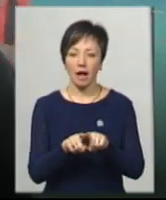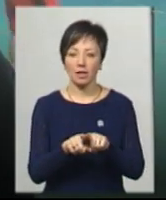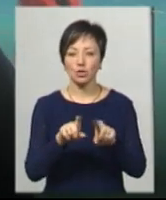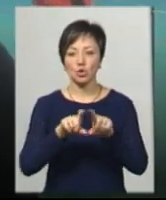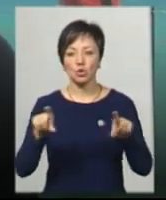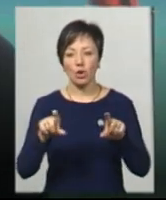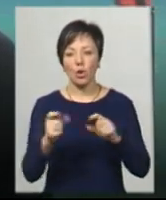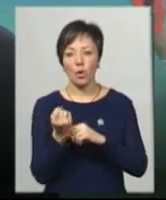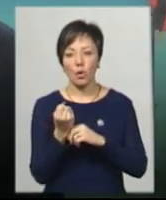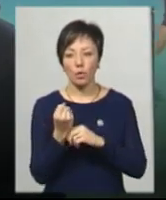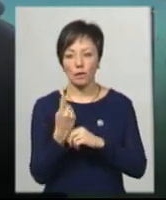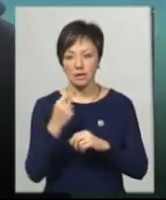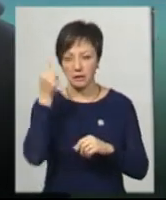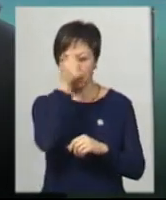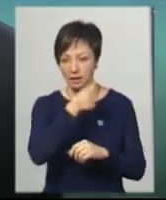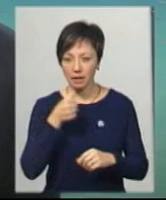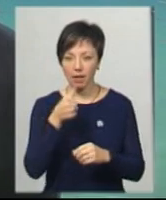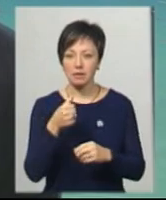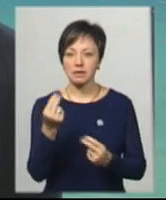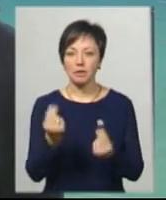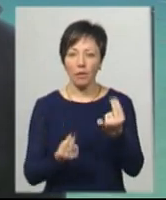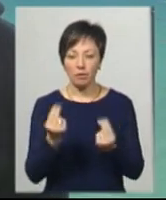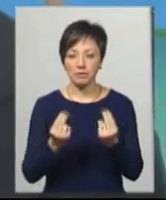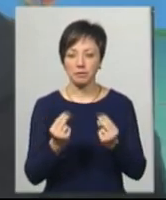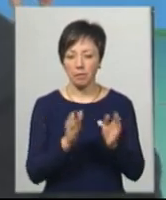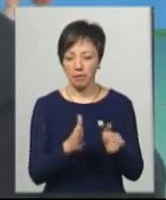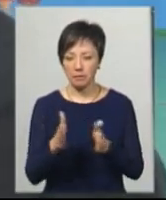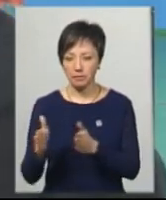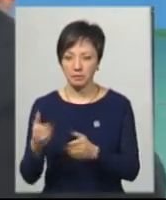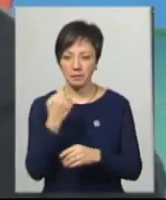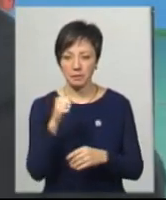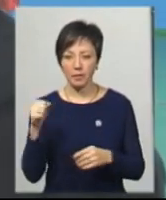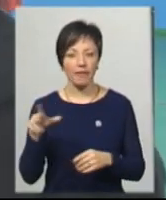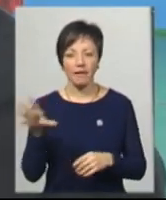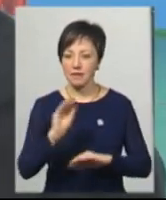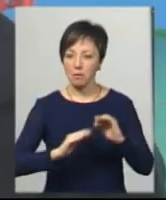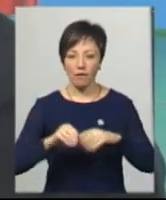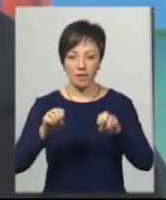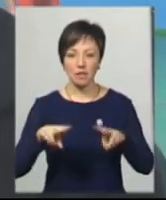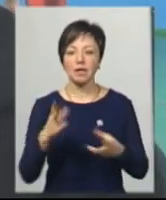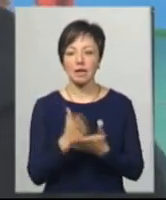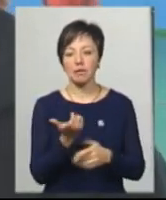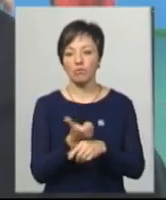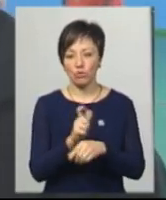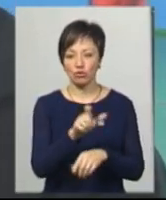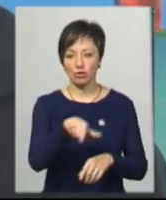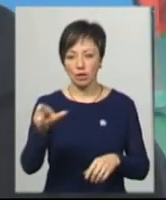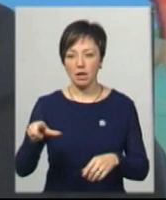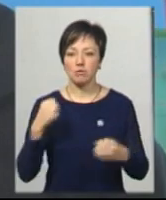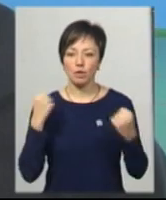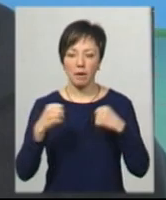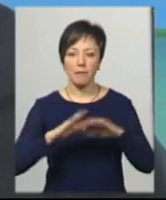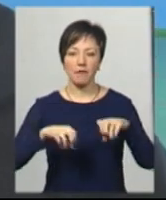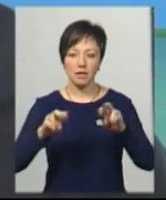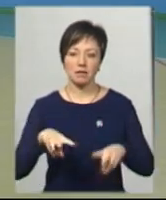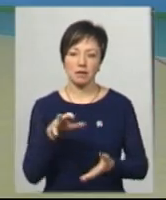школи одинадцятий рік віграємо з гандболу по підряд. Не всі професійні, але є більша кількість професійних, тому що